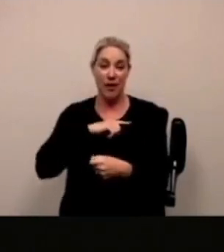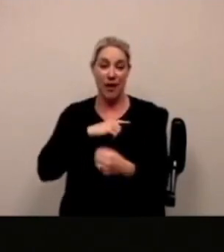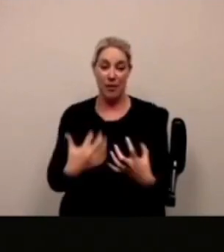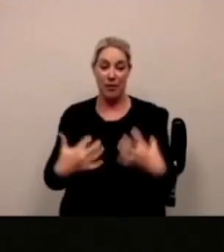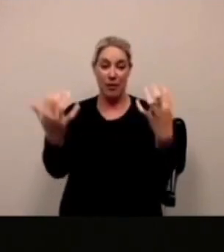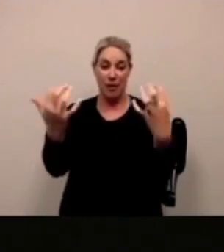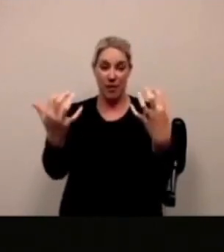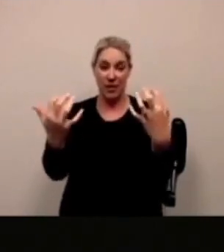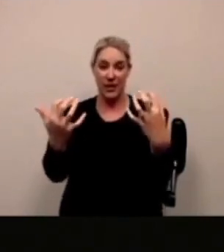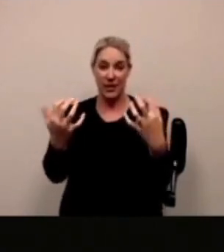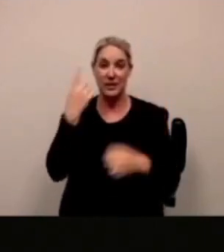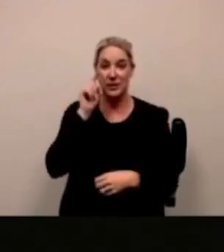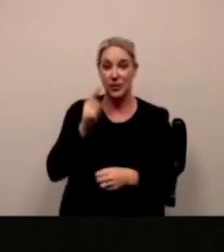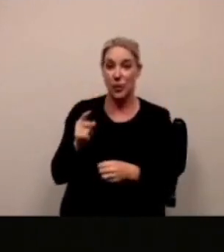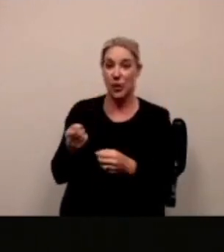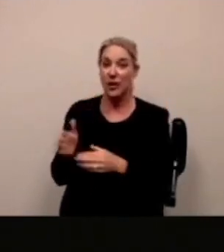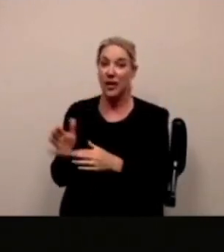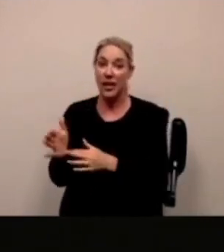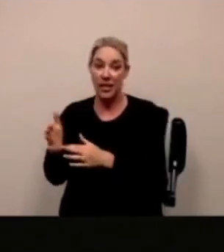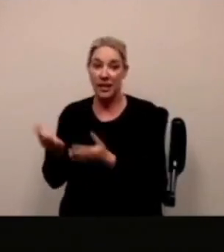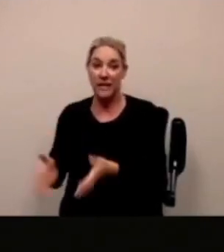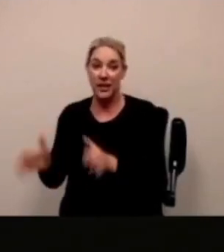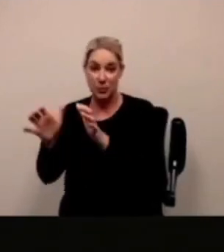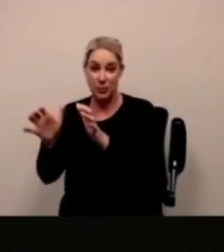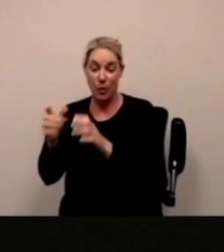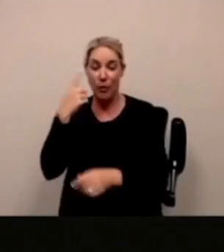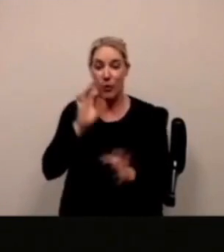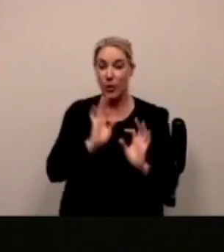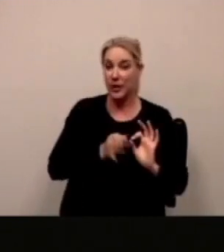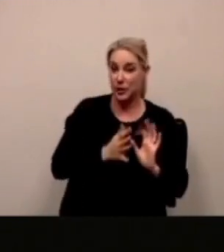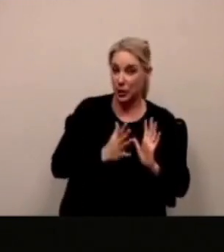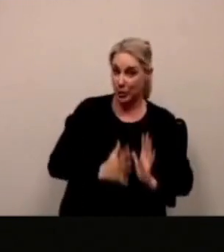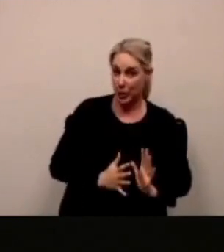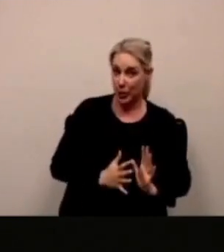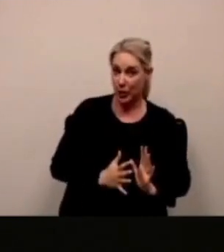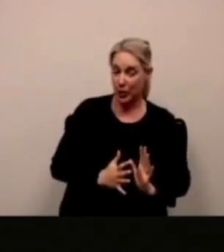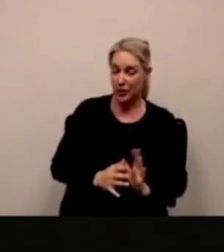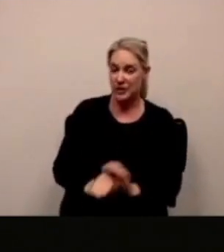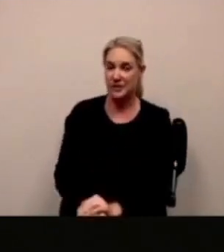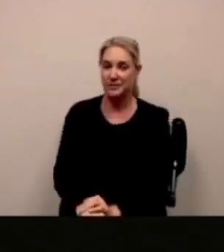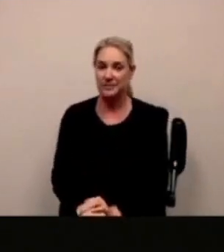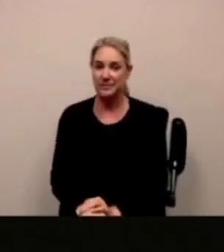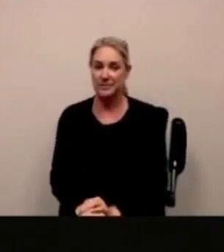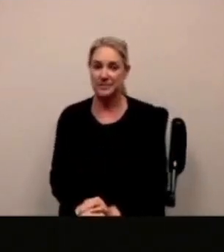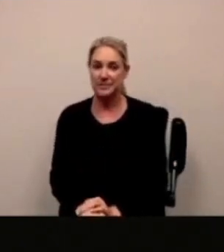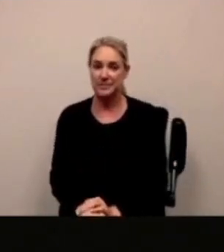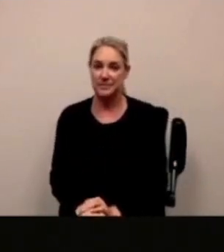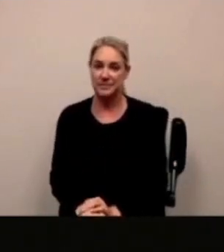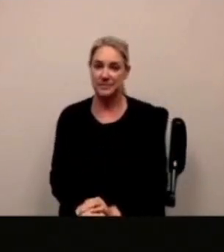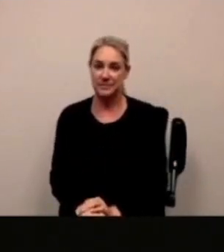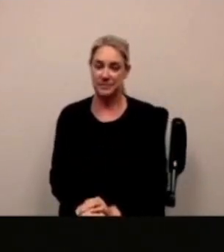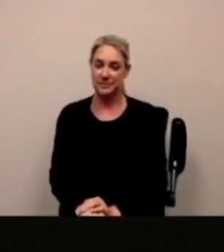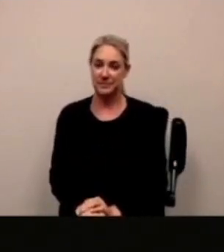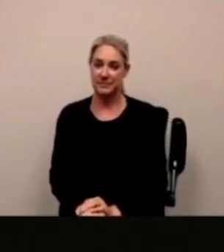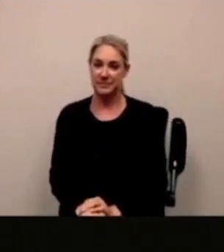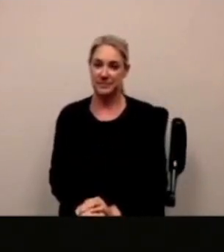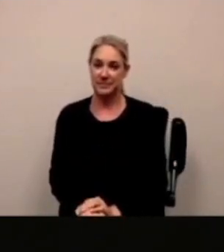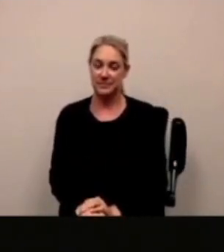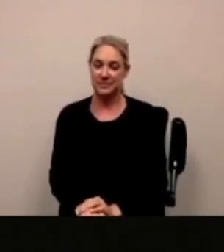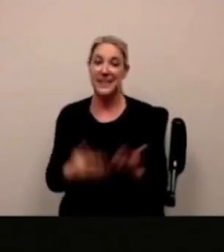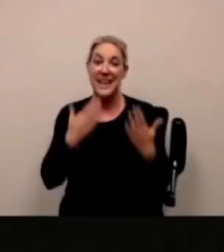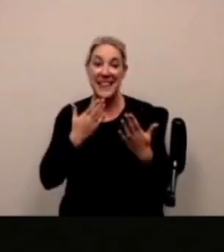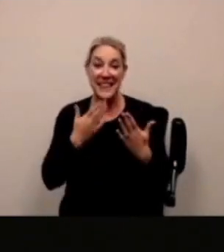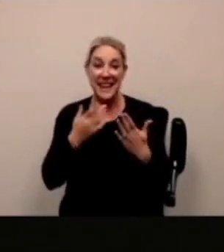grazie mille per tutti i nostri invitati i partecipanti i nostri